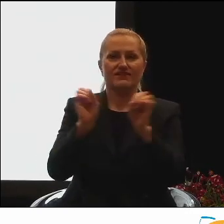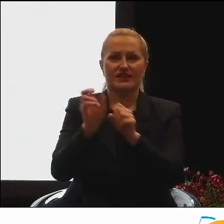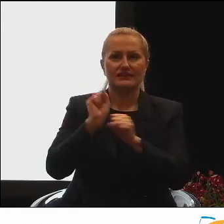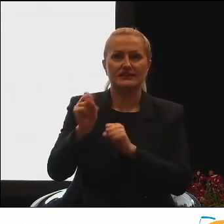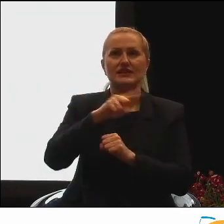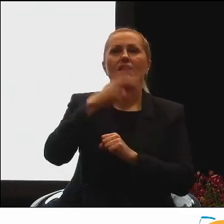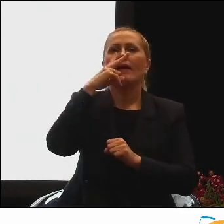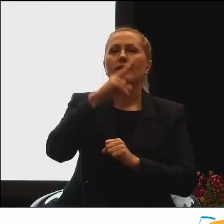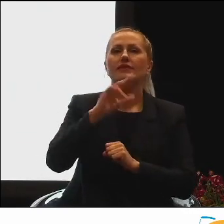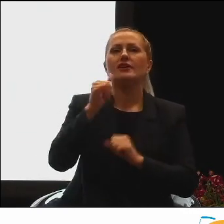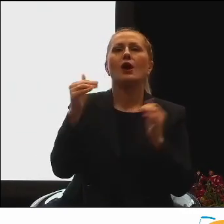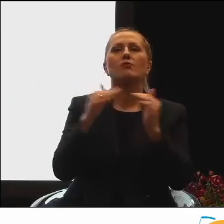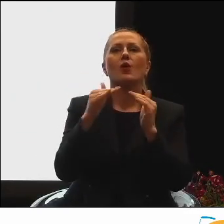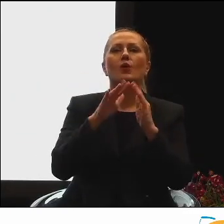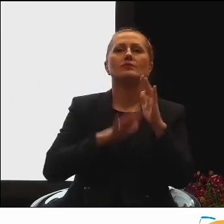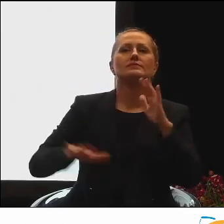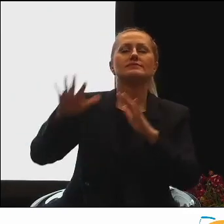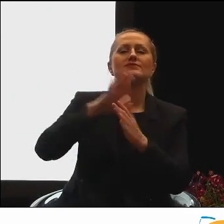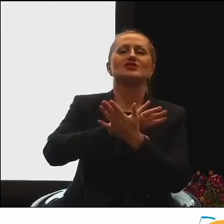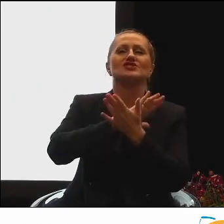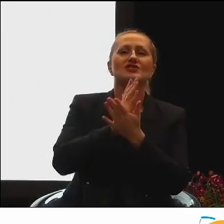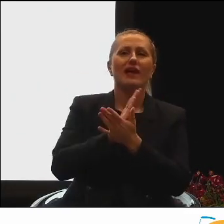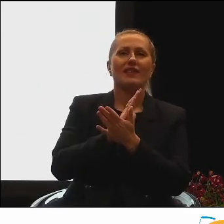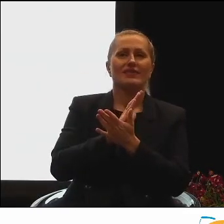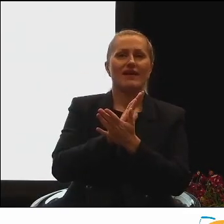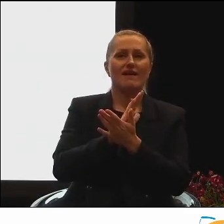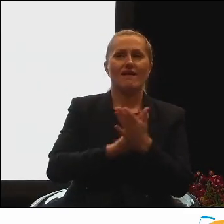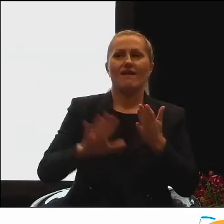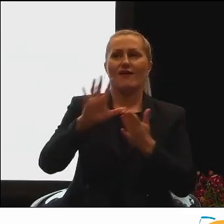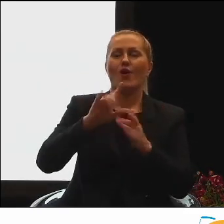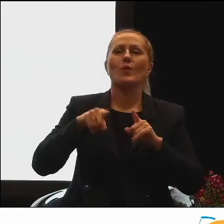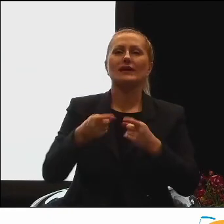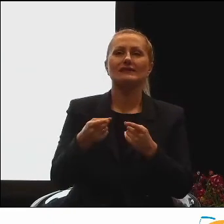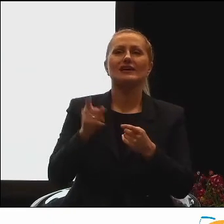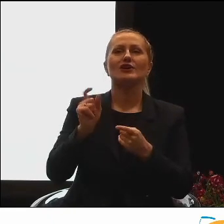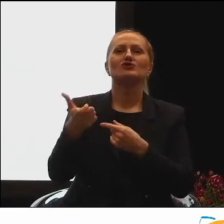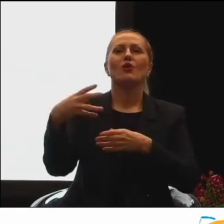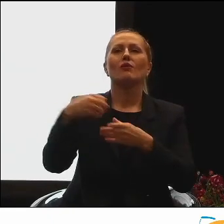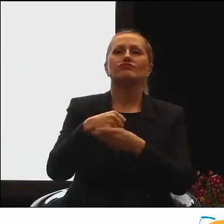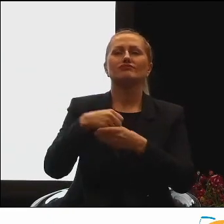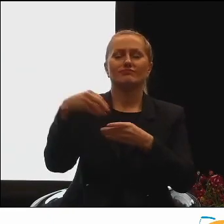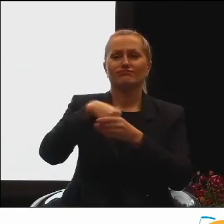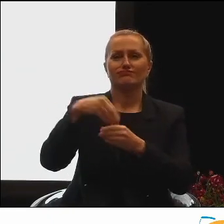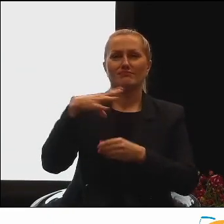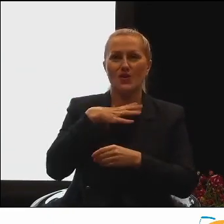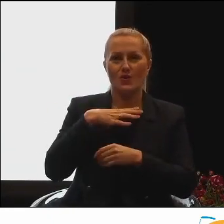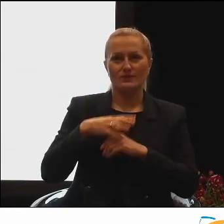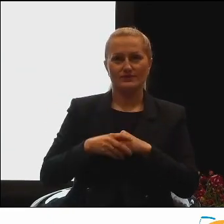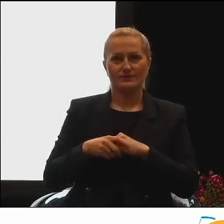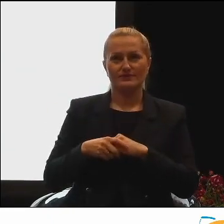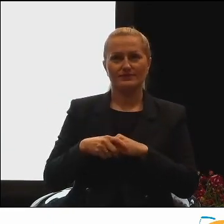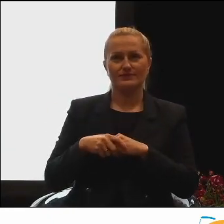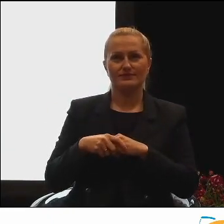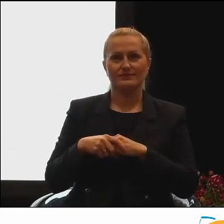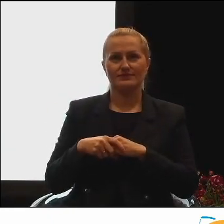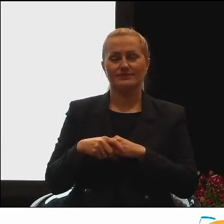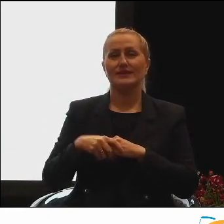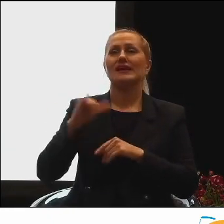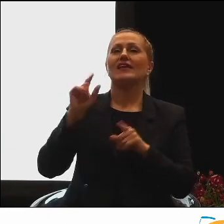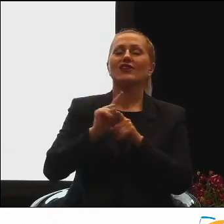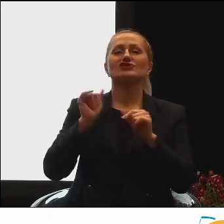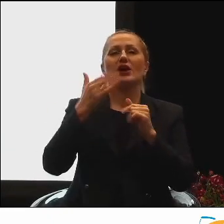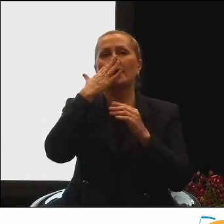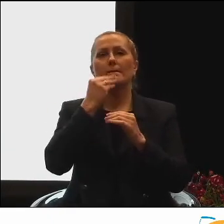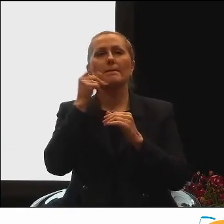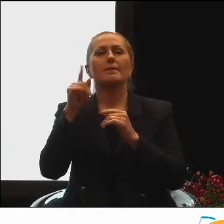wpadają na tle średniej organizacji, które brały udział w badaniu i jak na tle